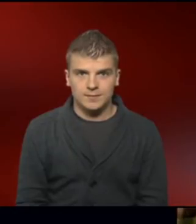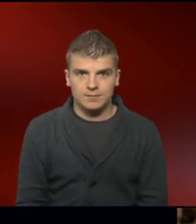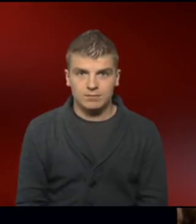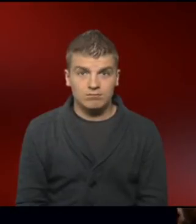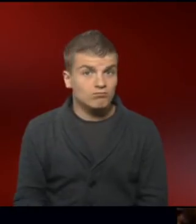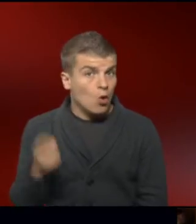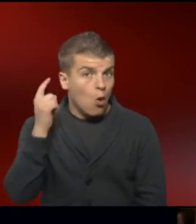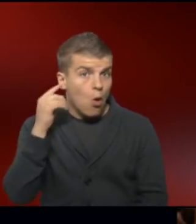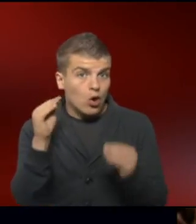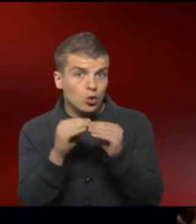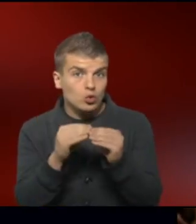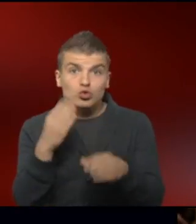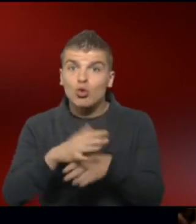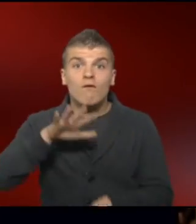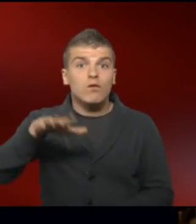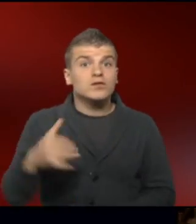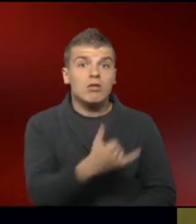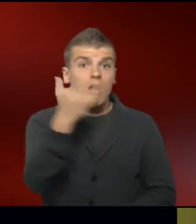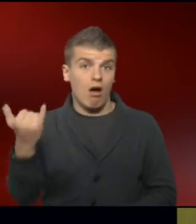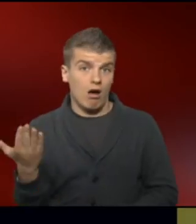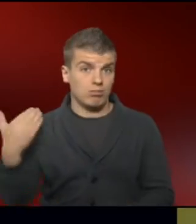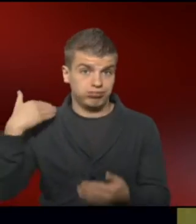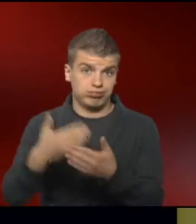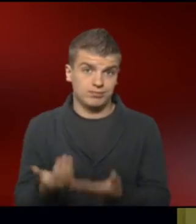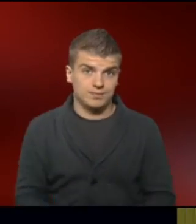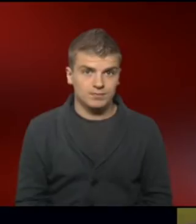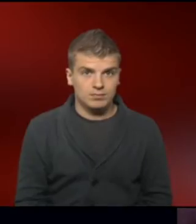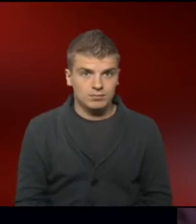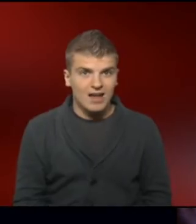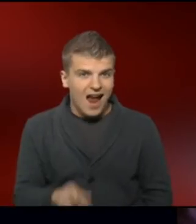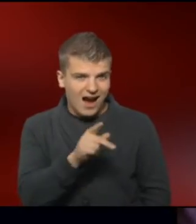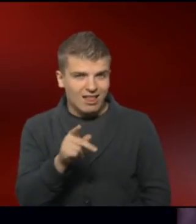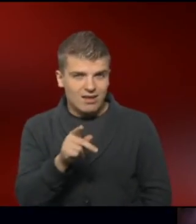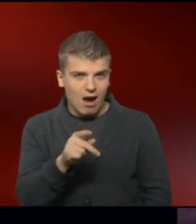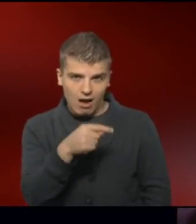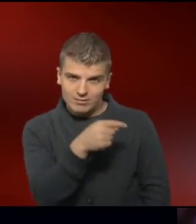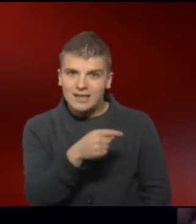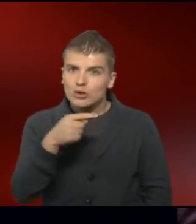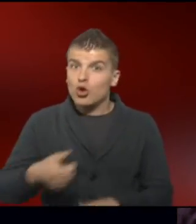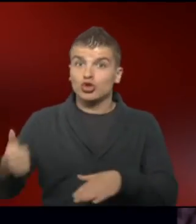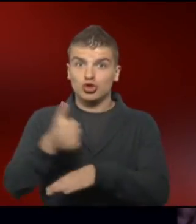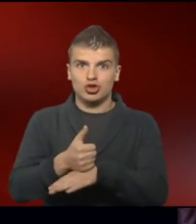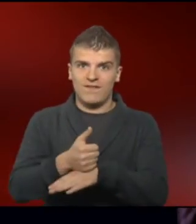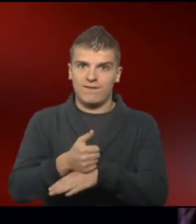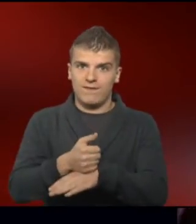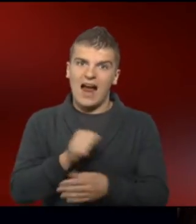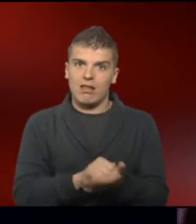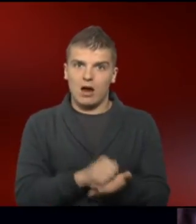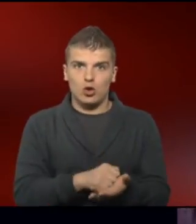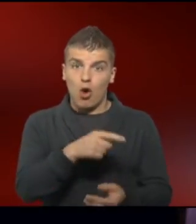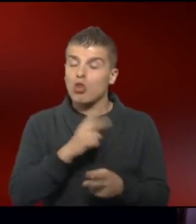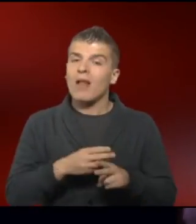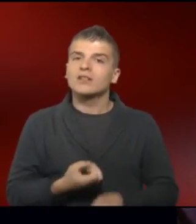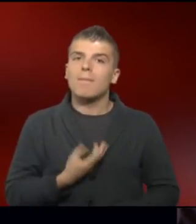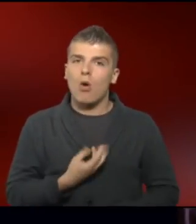Ohrenkuss gibt es seit 15 Jahren. Katja de Braganza ist die Chefredakteurin. Sie ist eigentlich Biologin.